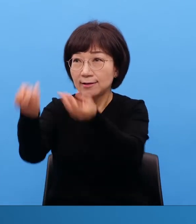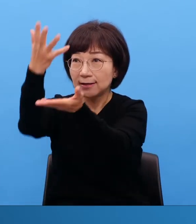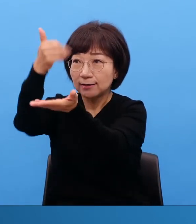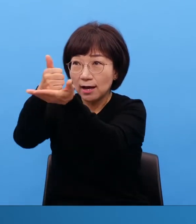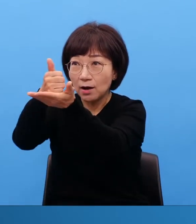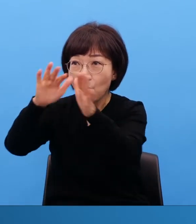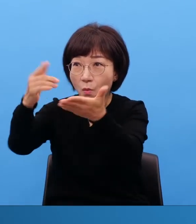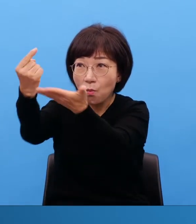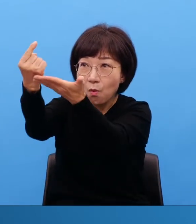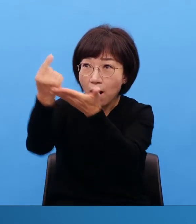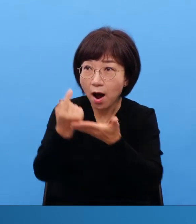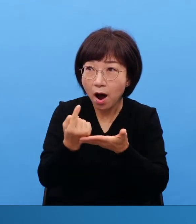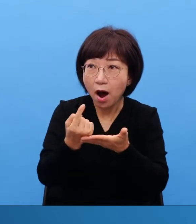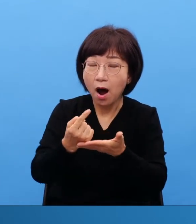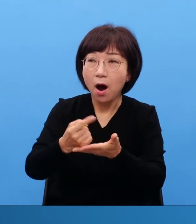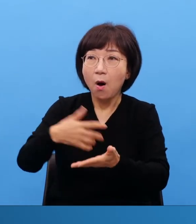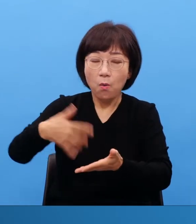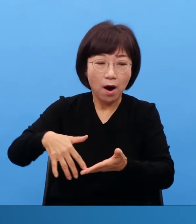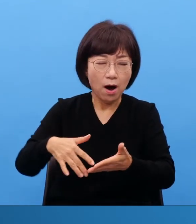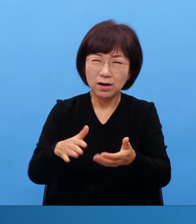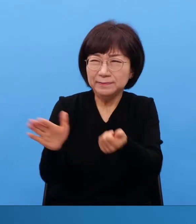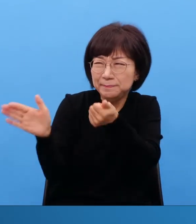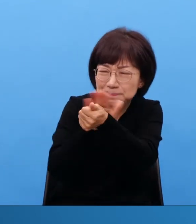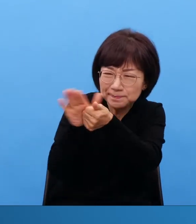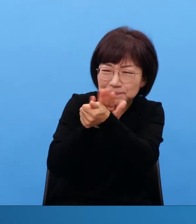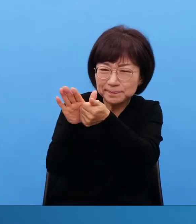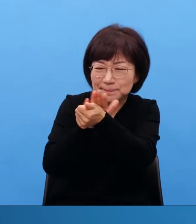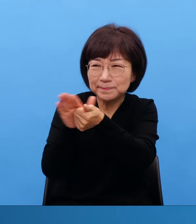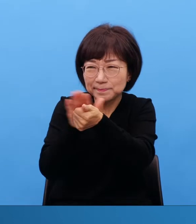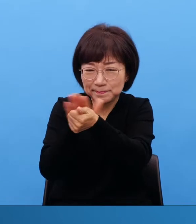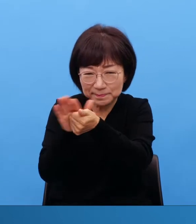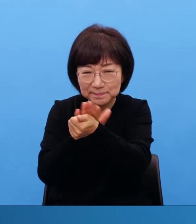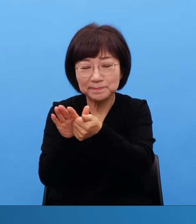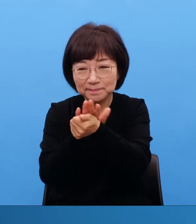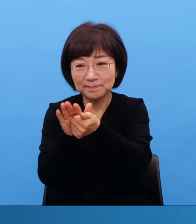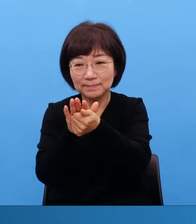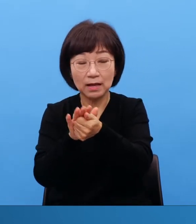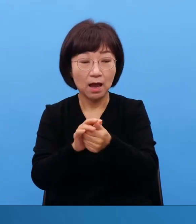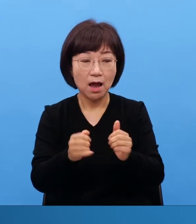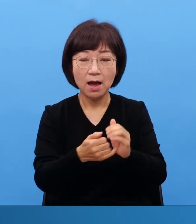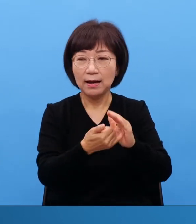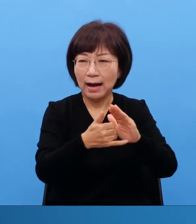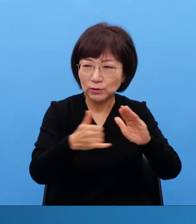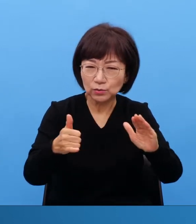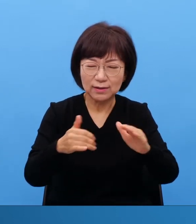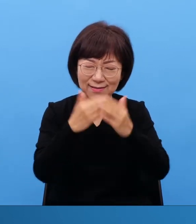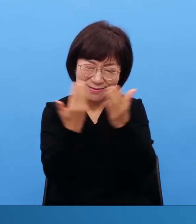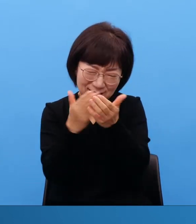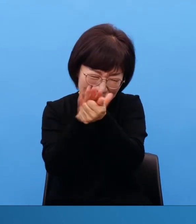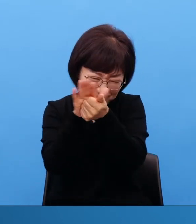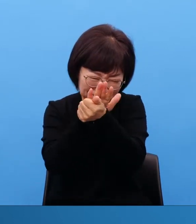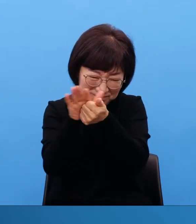가세요 이런 거 아닐 거란 말이에요 분명히 식사대사도 했겠죠